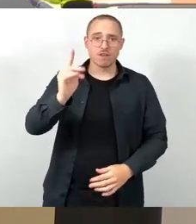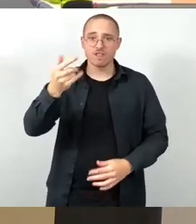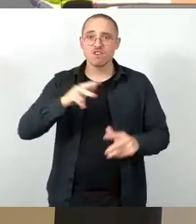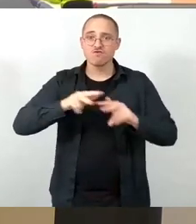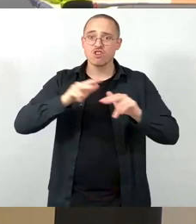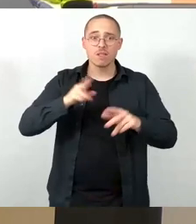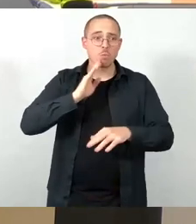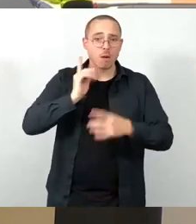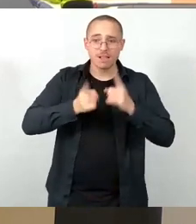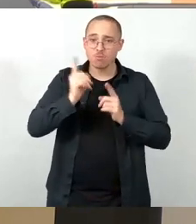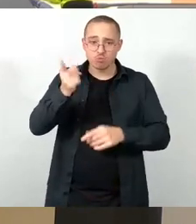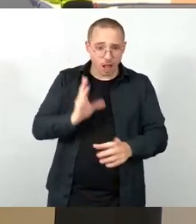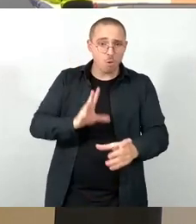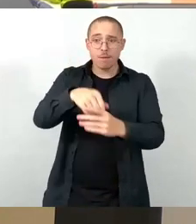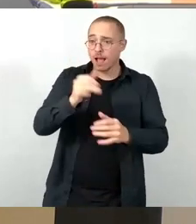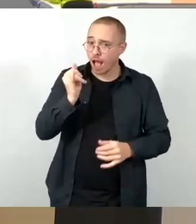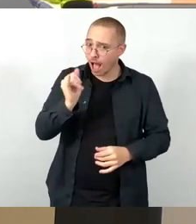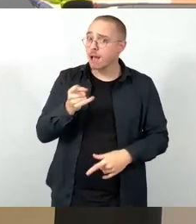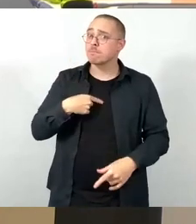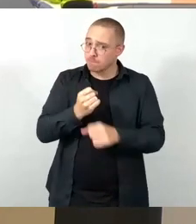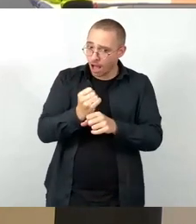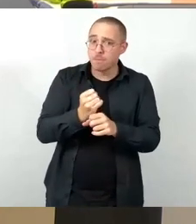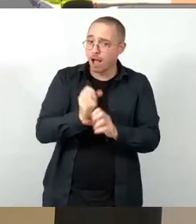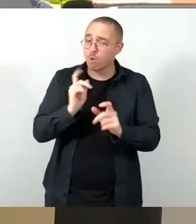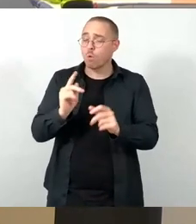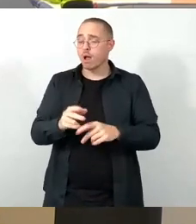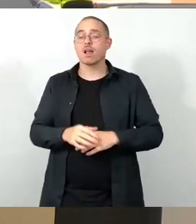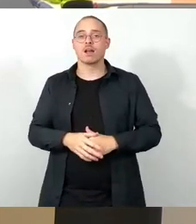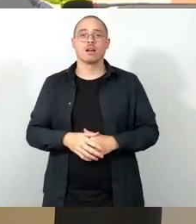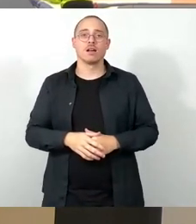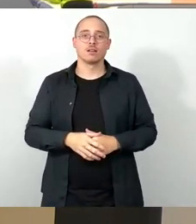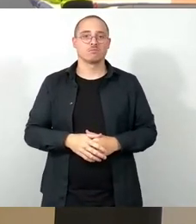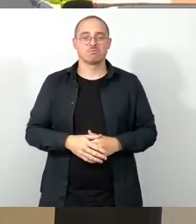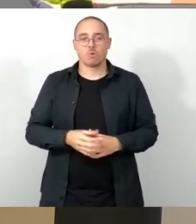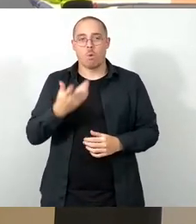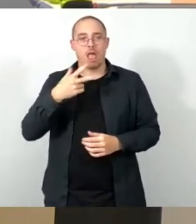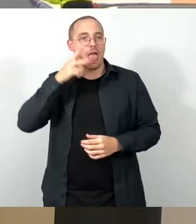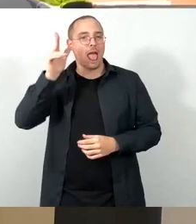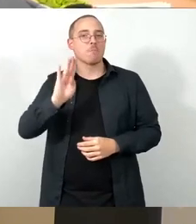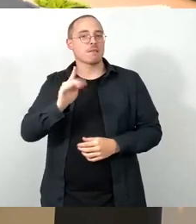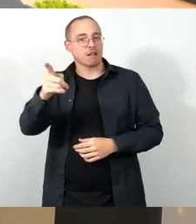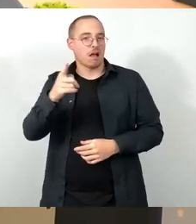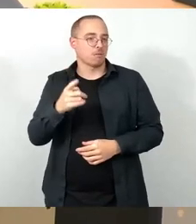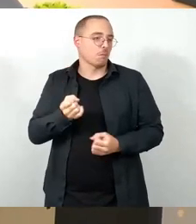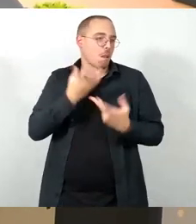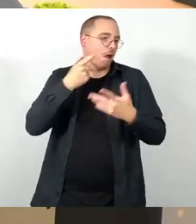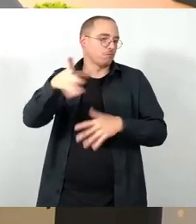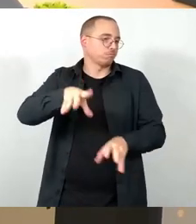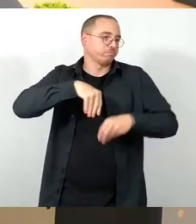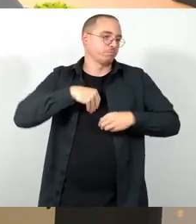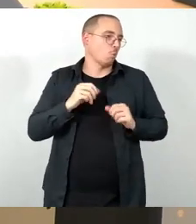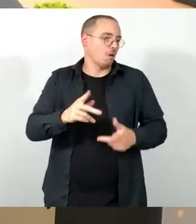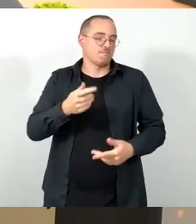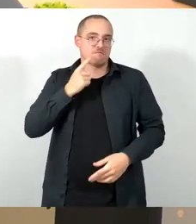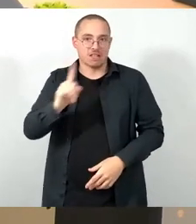gesagt, ja, Herr Kaden, machen wir, fügen wir ein. War ja klar, dass Herr Bratzka das wird. Ich weiß nicht, ob er diese Aufgabe jetzt schon für sich angenommen hat. Dann haben wir